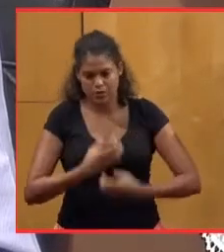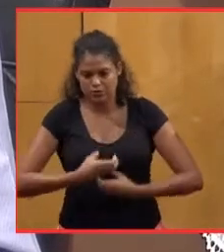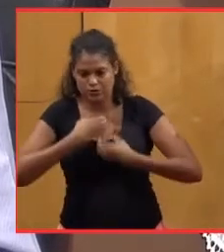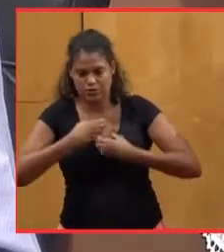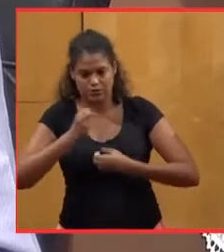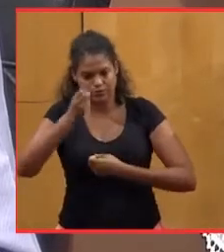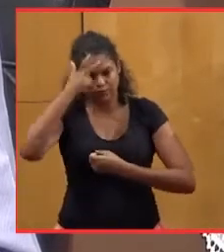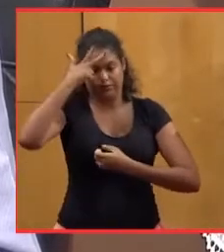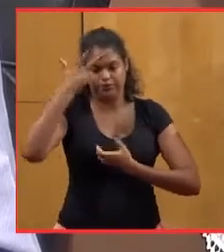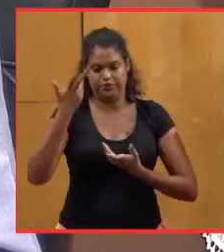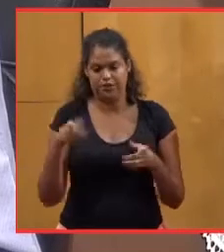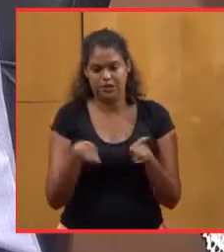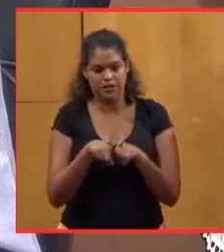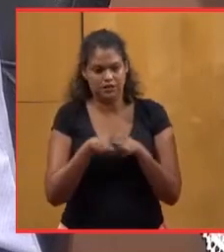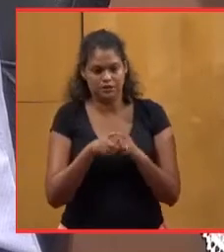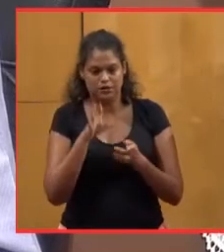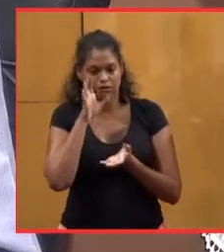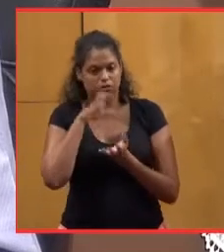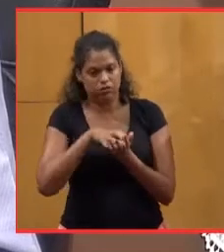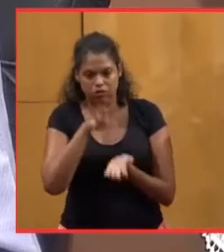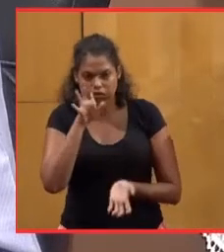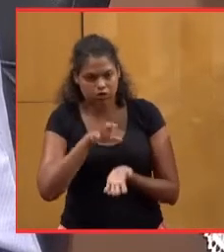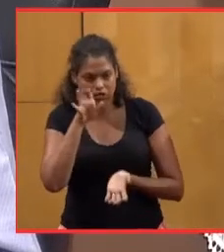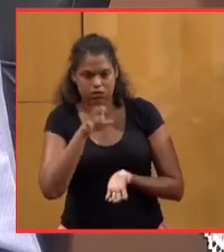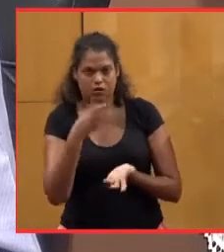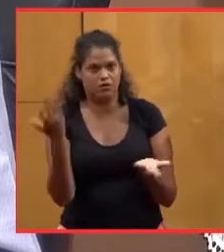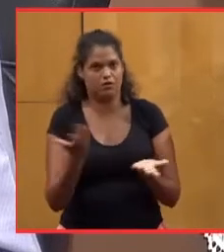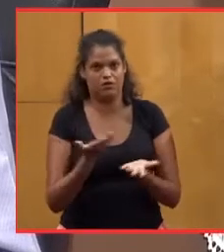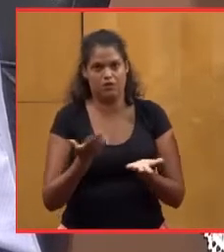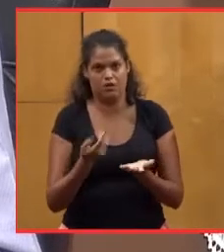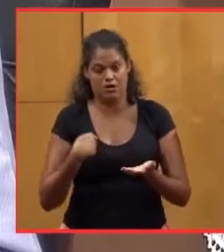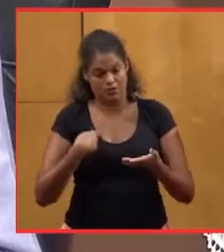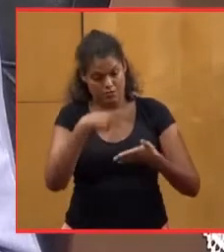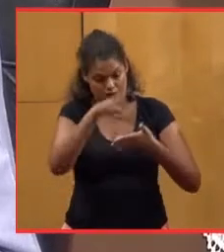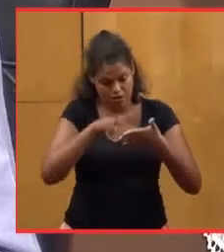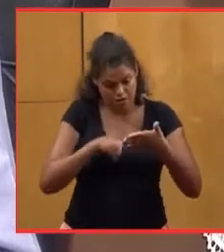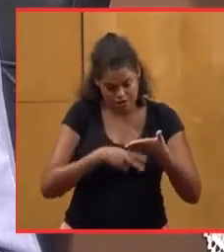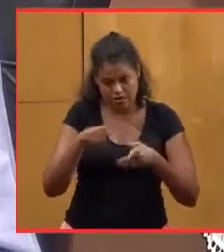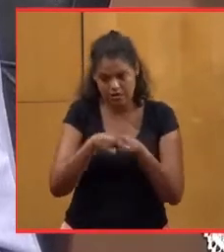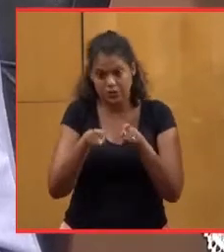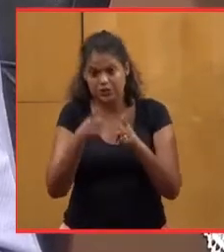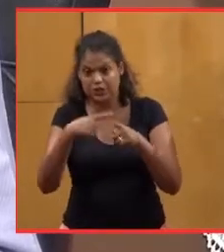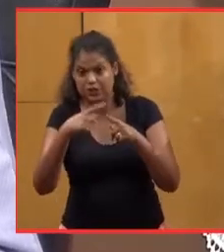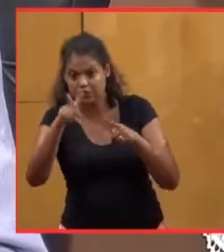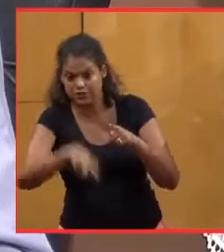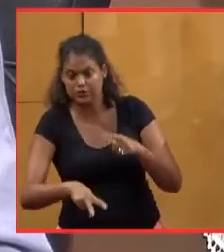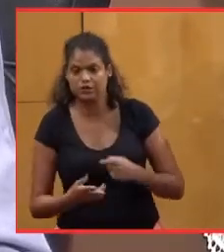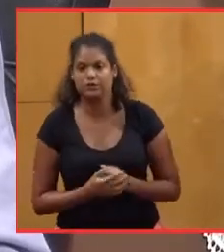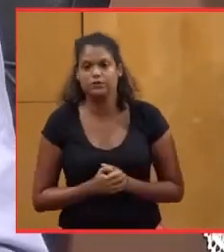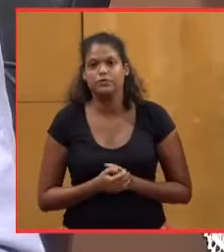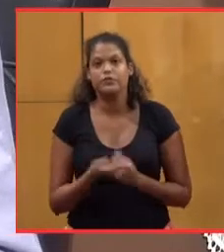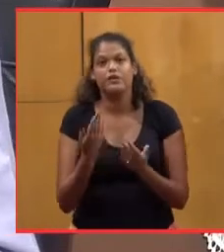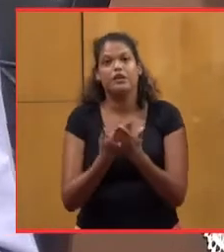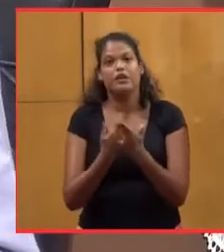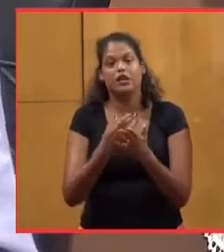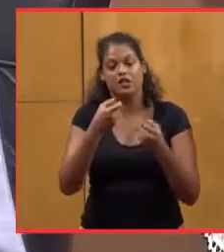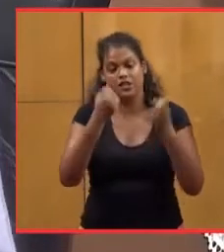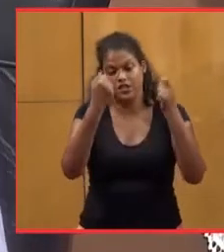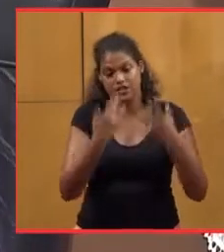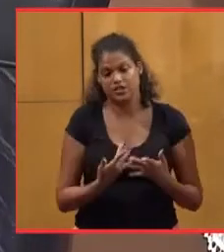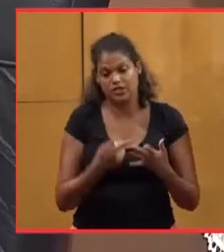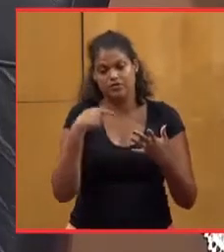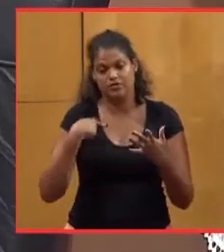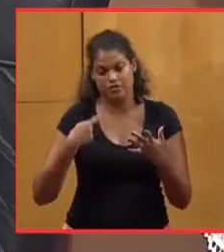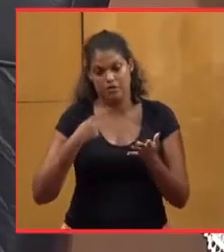marqué, voire abazundi entre ce que je lis et la réalité. La vérité des chiffres que je vais vous